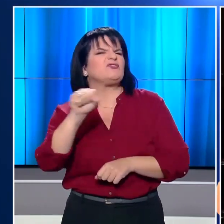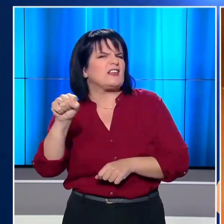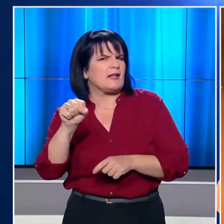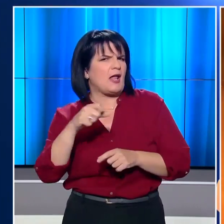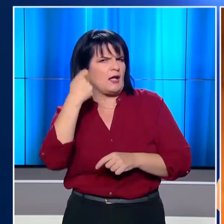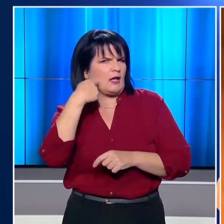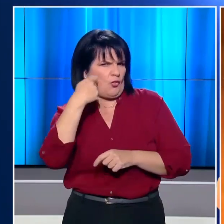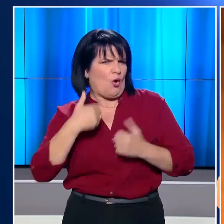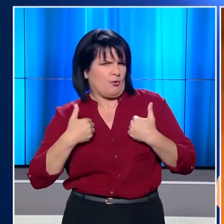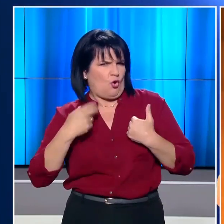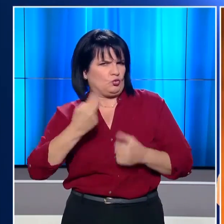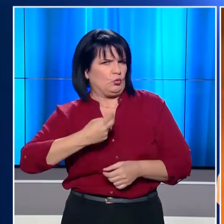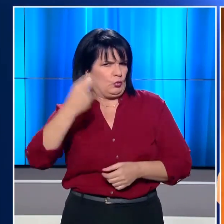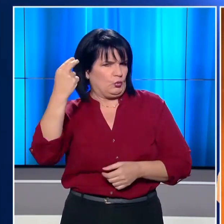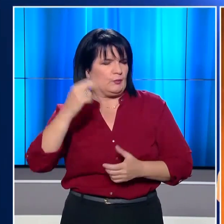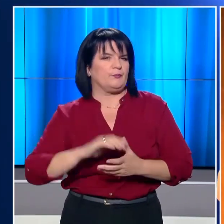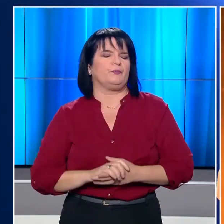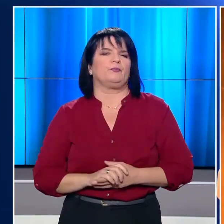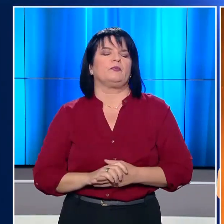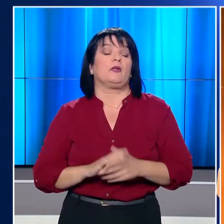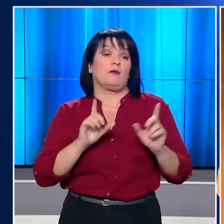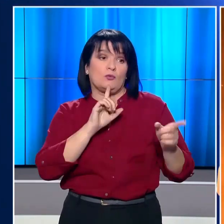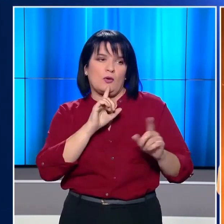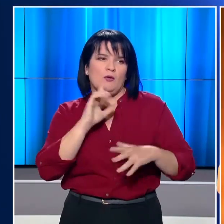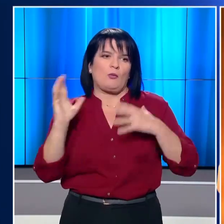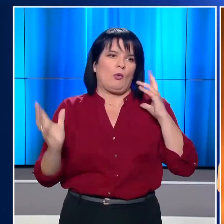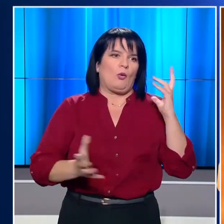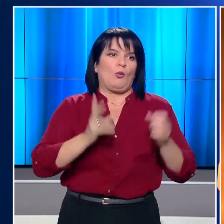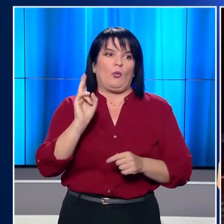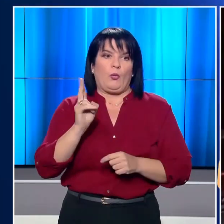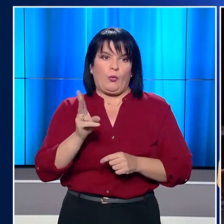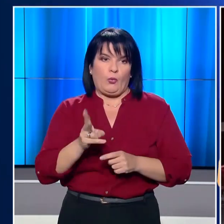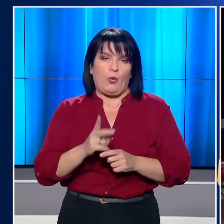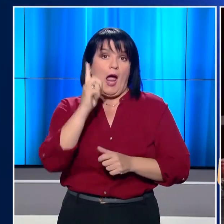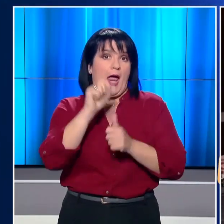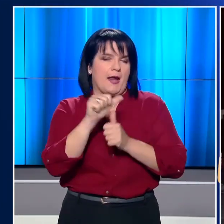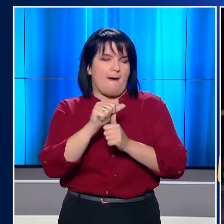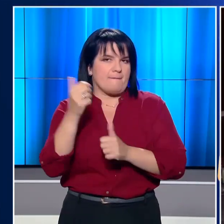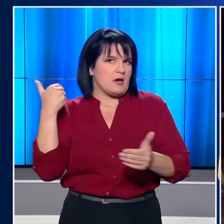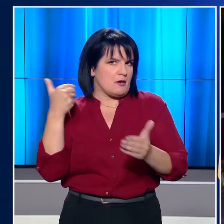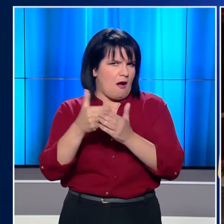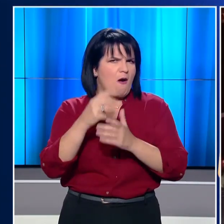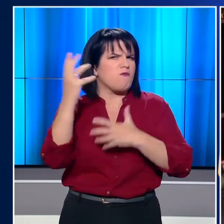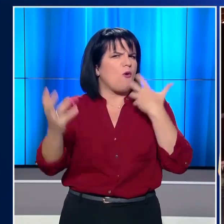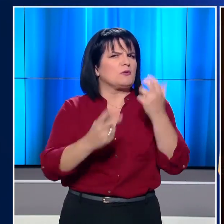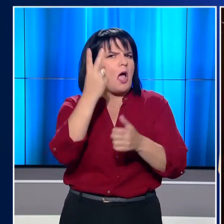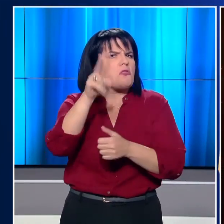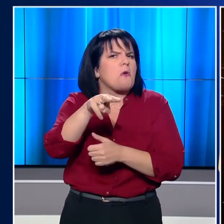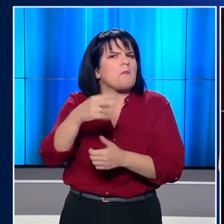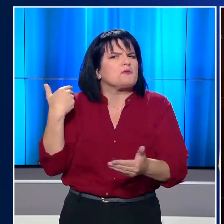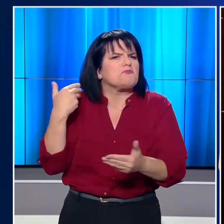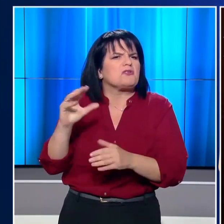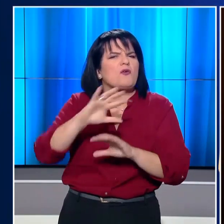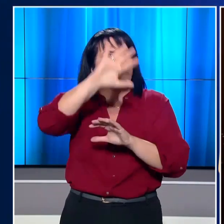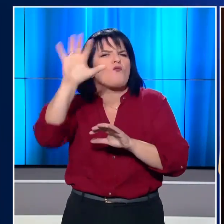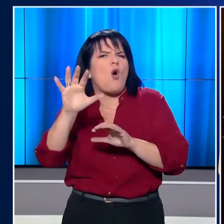διάσημη ηθοποιού. Η πολιτεία βρίσκεται σε κατάσταση συναγερμού εδώ και ένα μήνα. Η μεγάλη πυρκαγιά ξεκίνησε πριν από δύο μέρες από